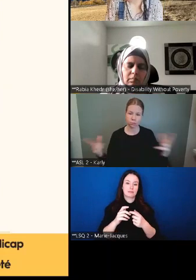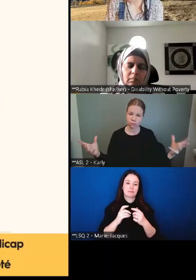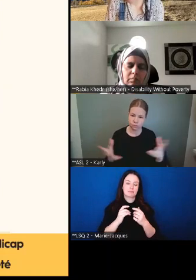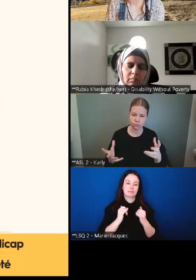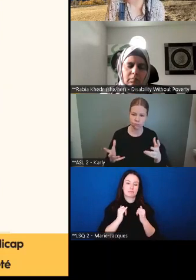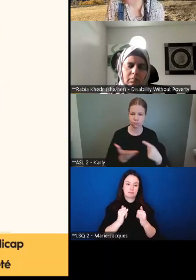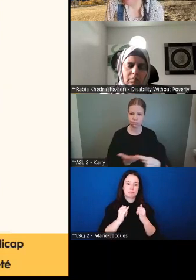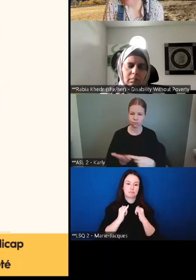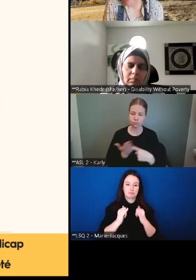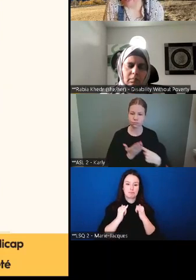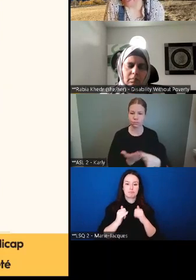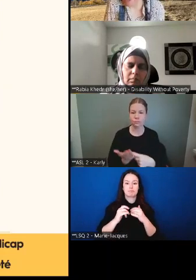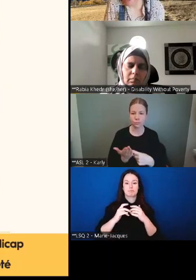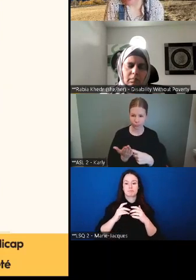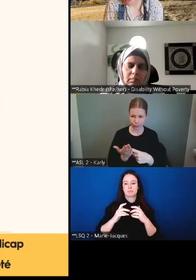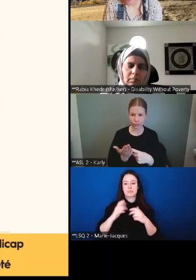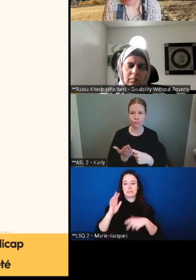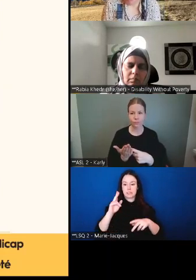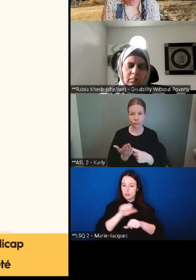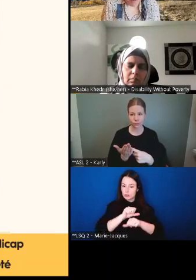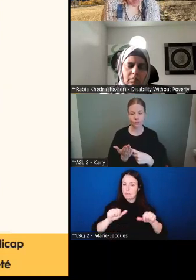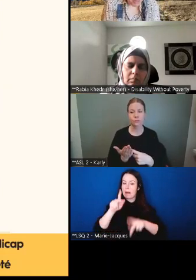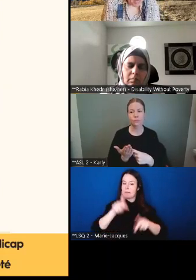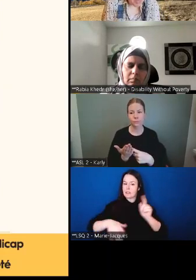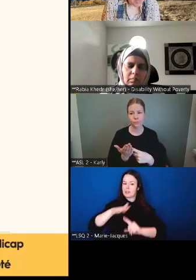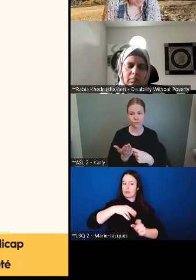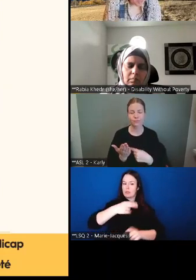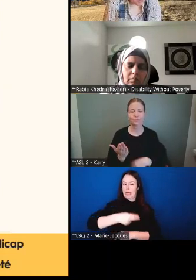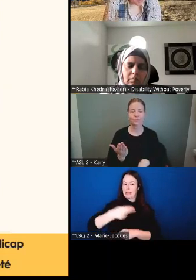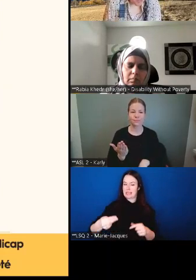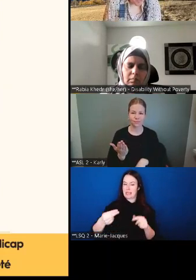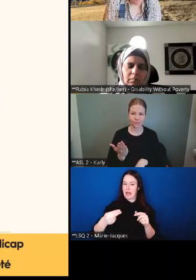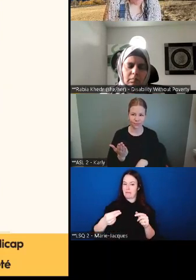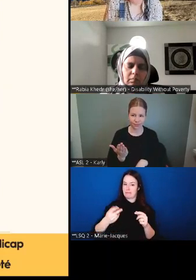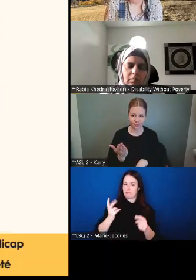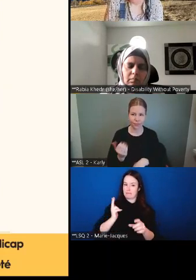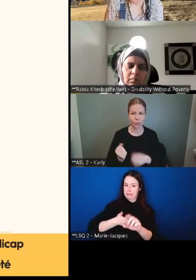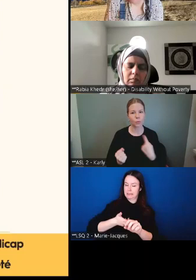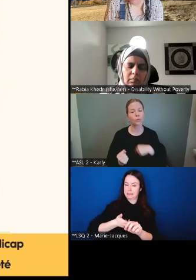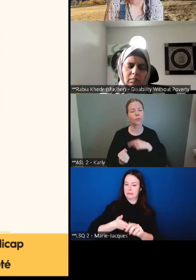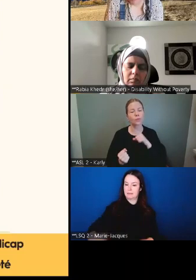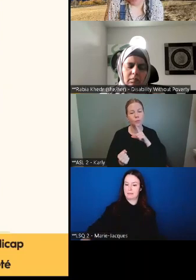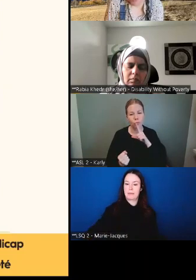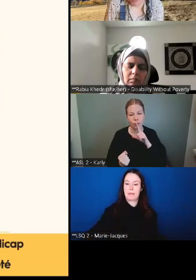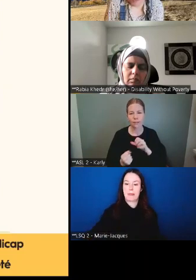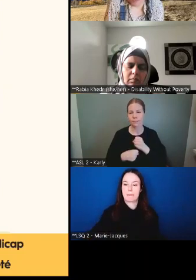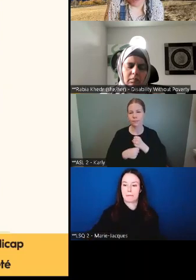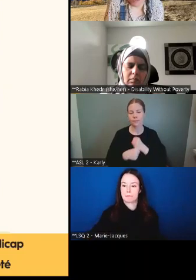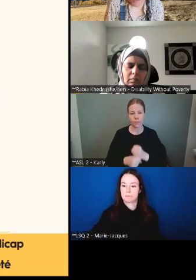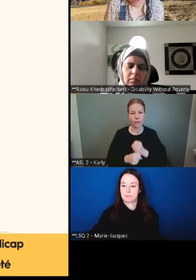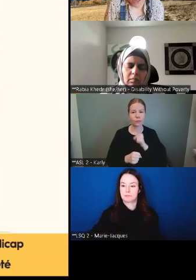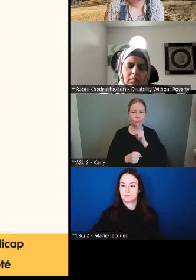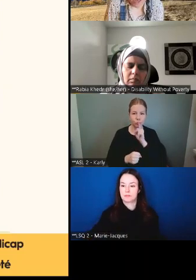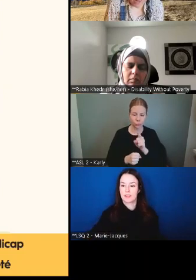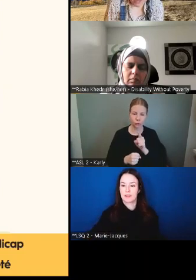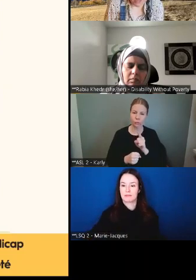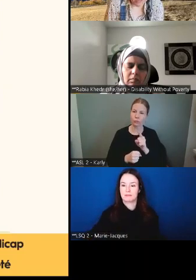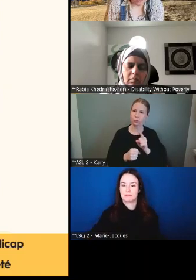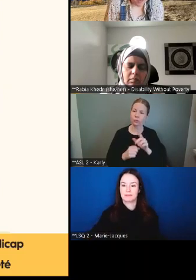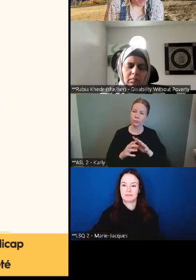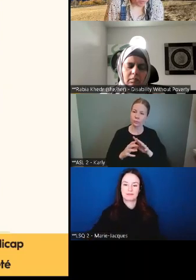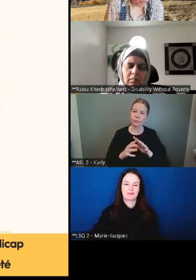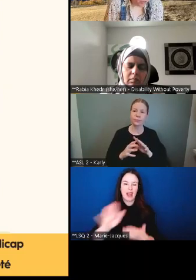à cette deuxième étape. Nous nous sommes vraiment assurés que la page 32, comme Rabia l'a